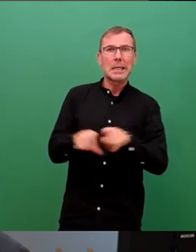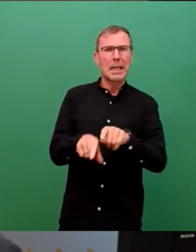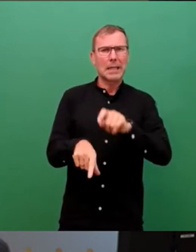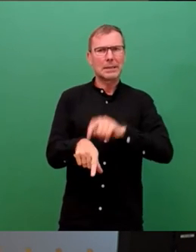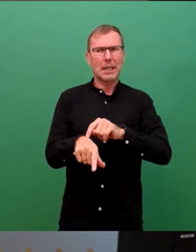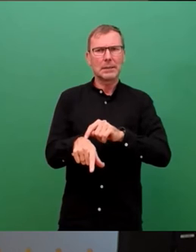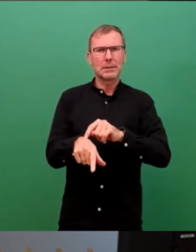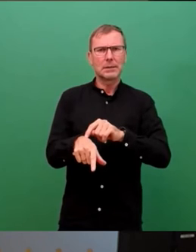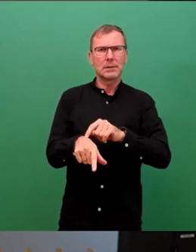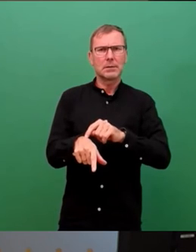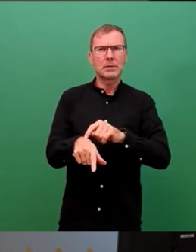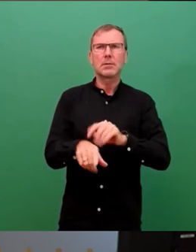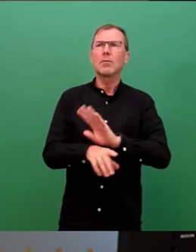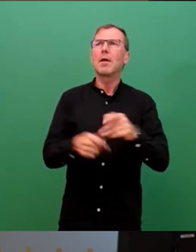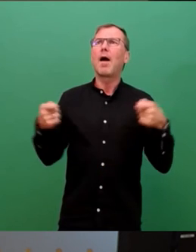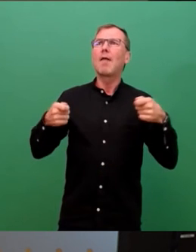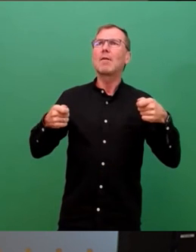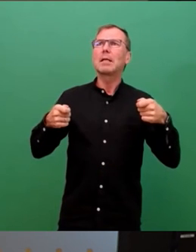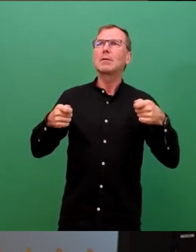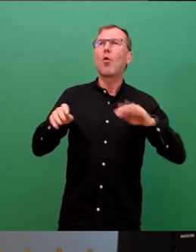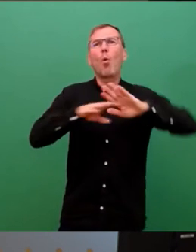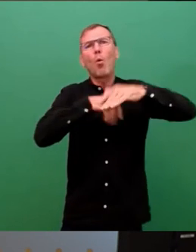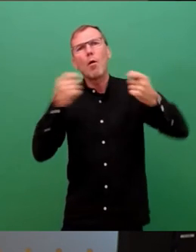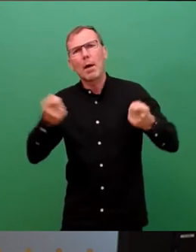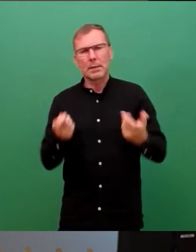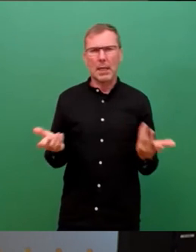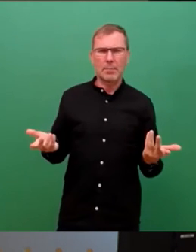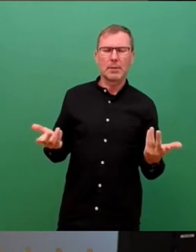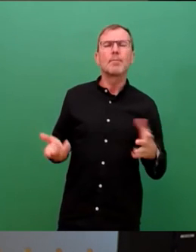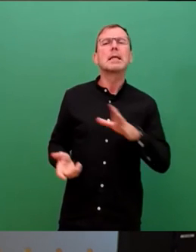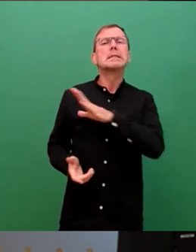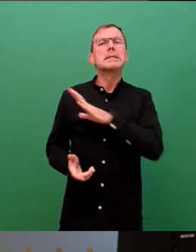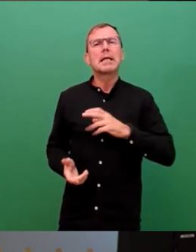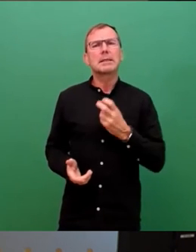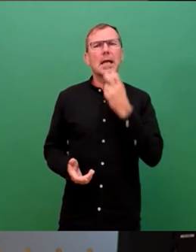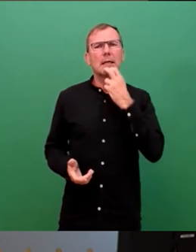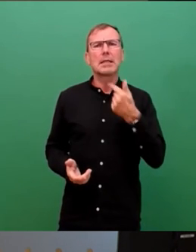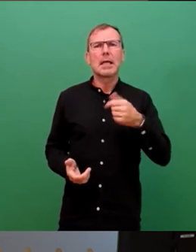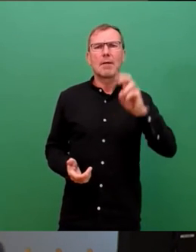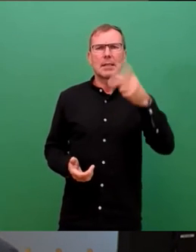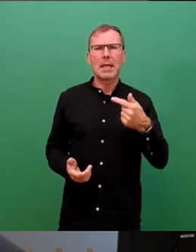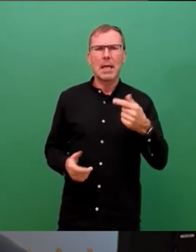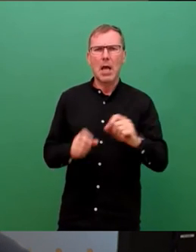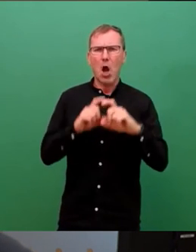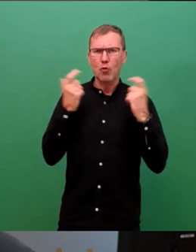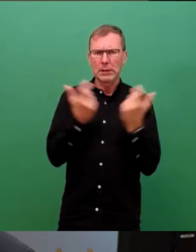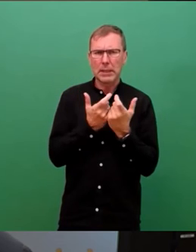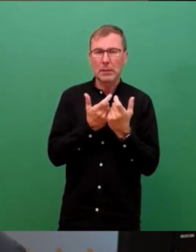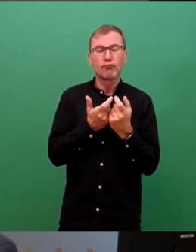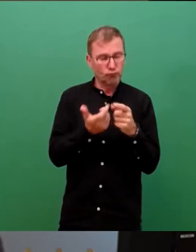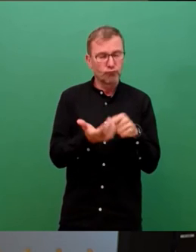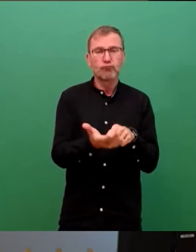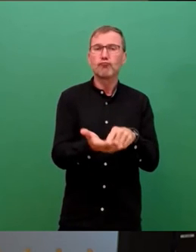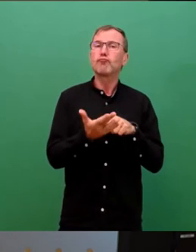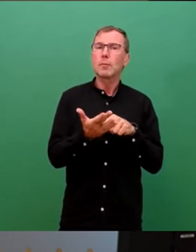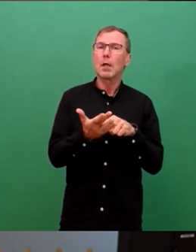Finanzierungsrahmen zu sprengen. Die Sachsen Energie im TWD-Konzern stellt dieser Tage unter Beweis, dass